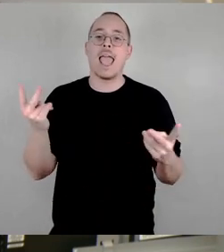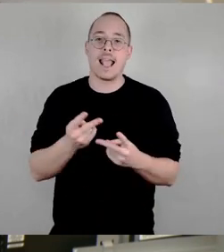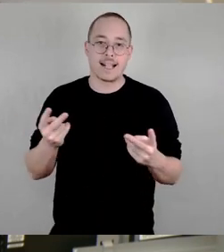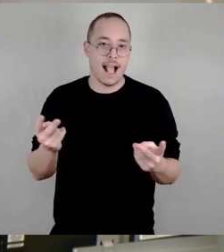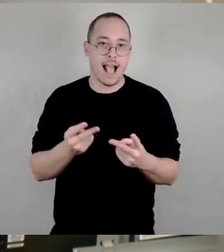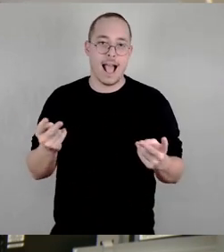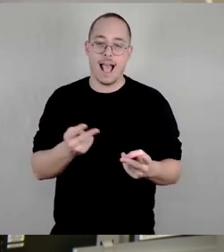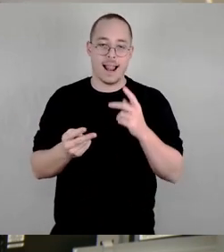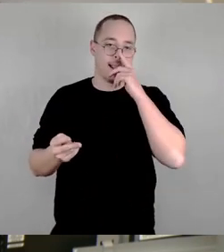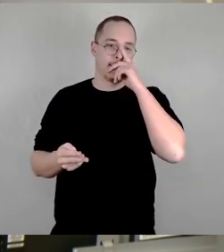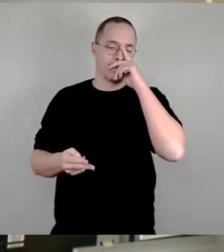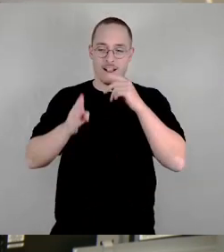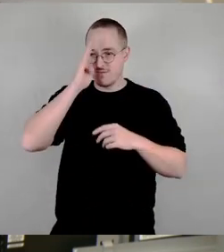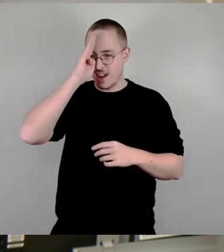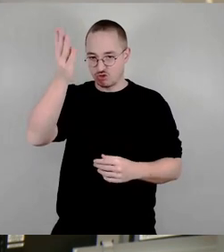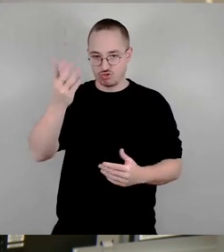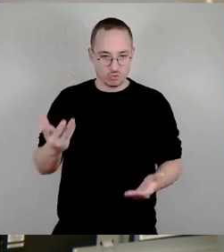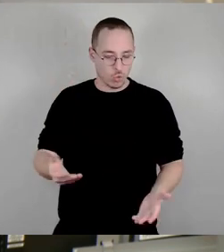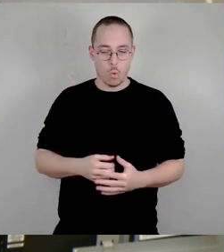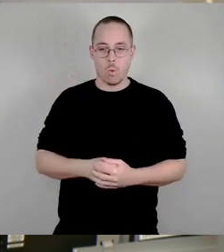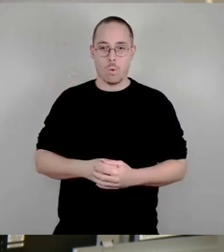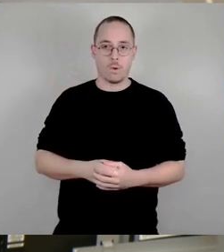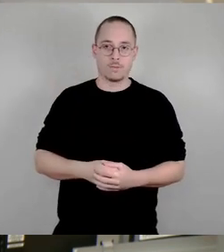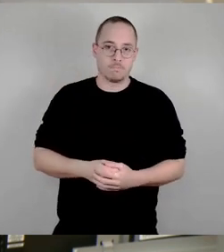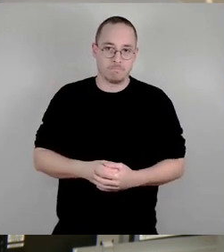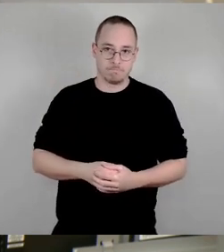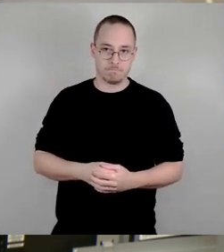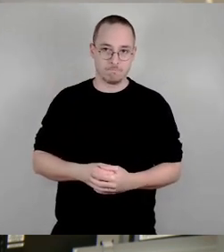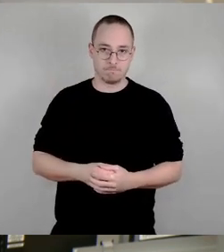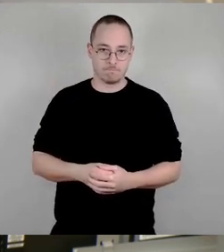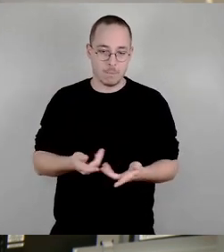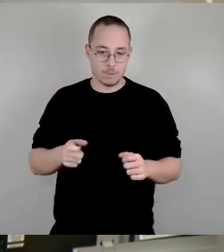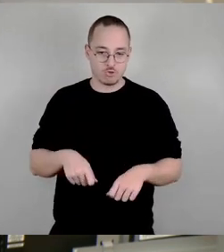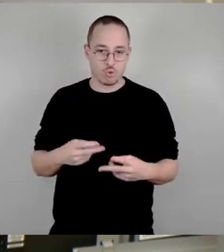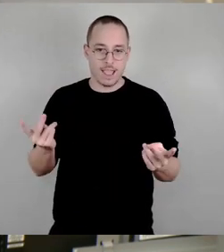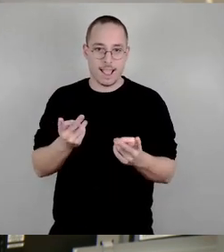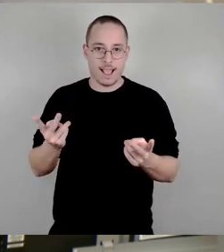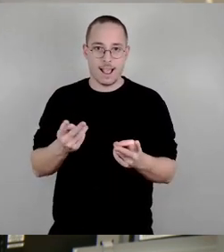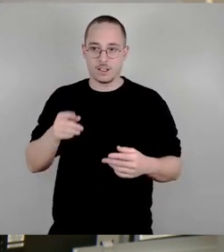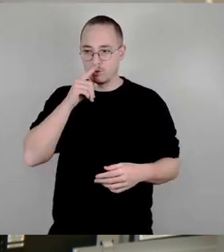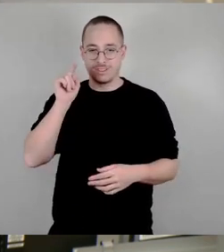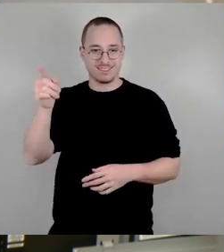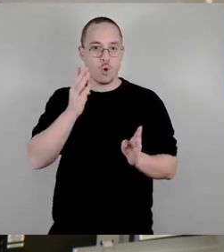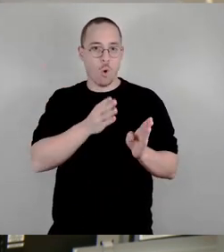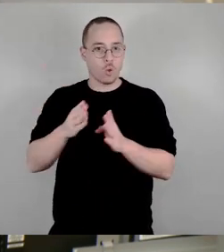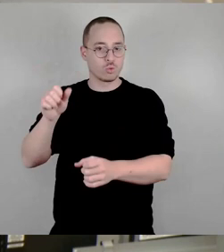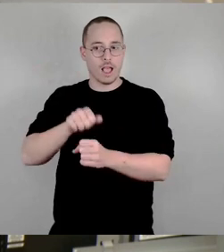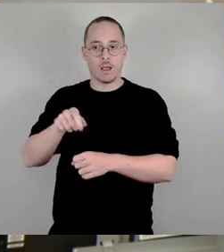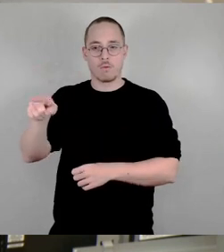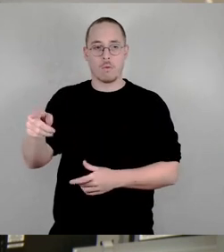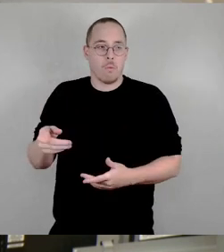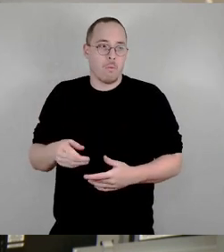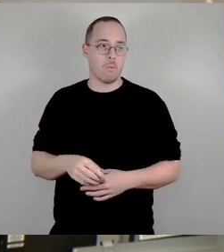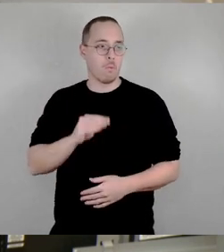sich ereifernden Geiferern recht zu machen, beschließt, solange das von Ralf Lüpps völlig deformierte Ordnungsamt sie ignoriert, wird auch